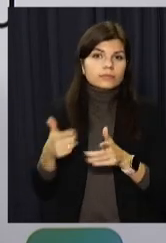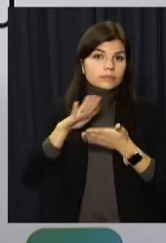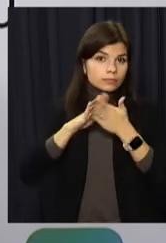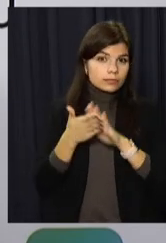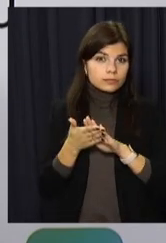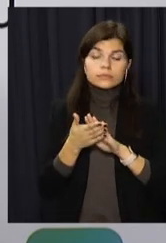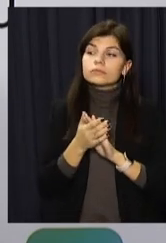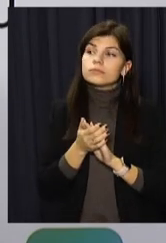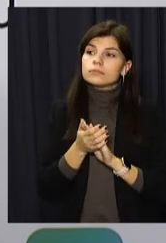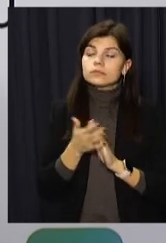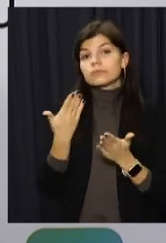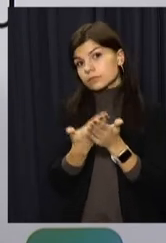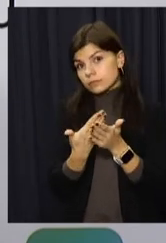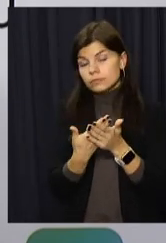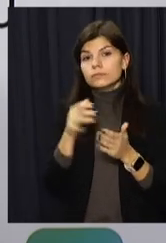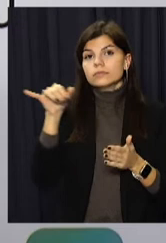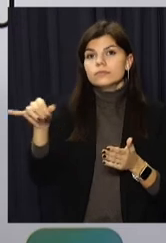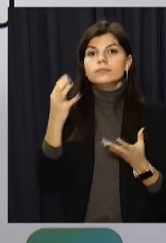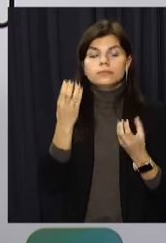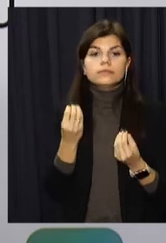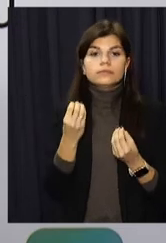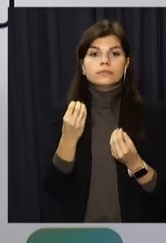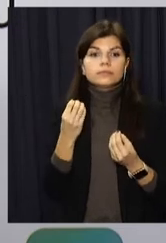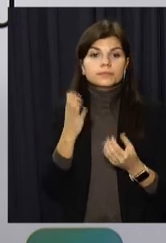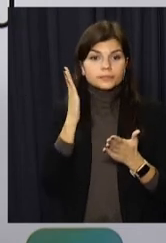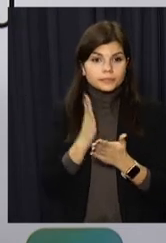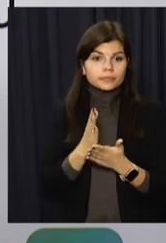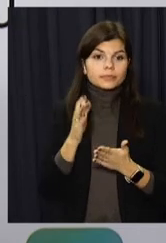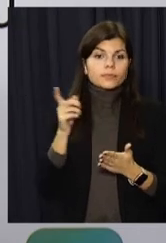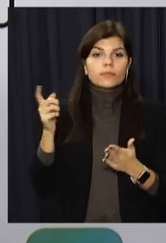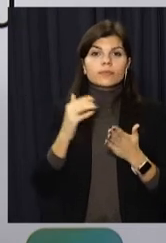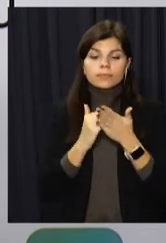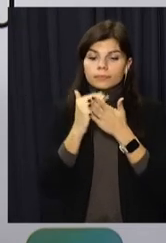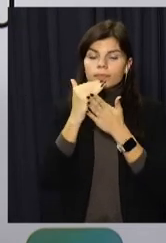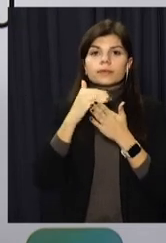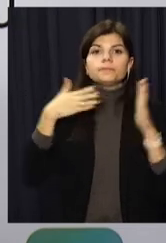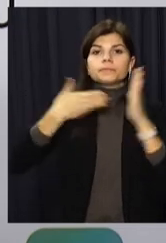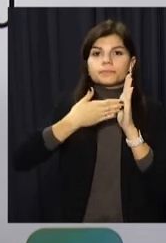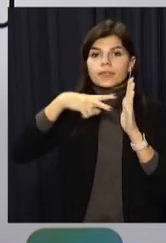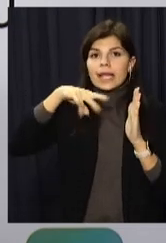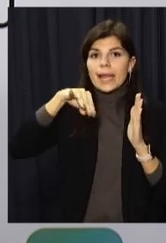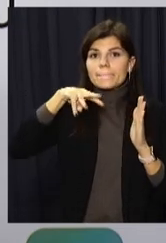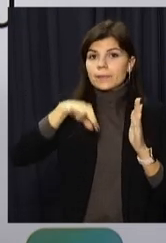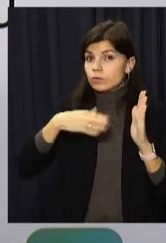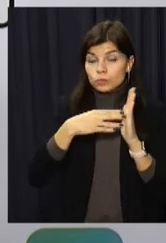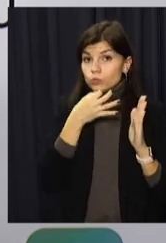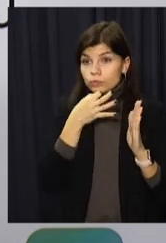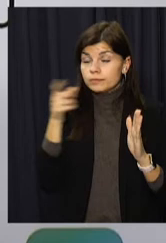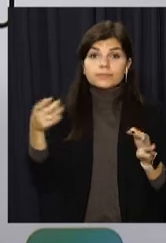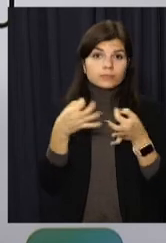декларацію. Наприклад, в нього ще він не досяг ліміту, він готовий вас